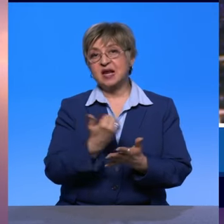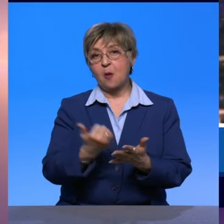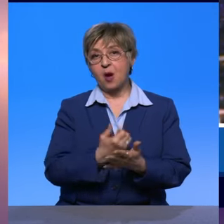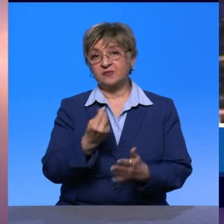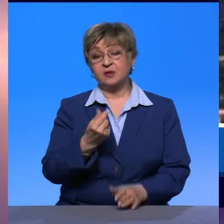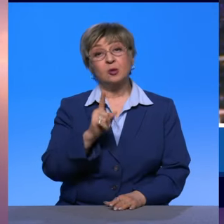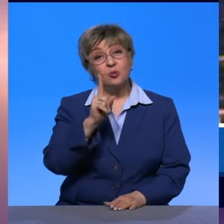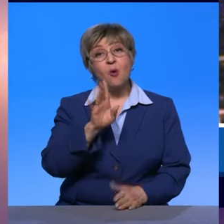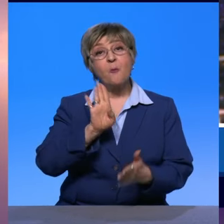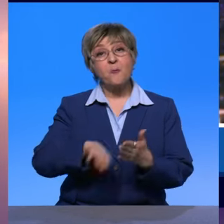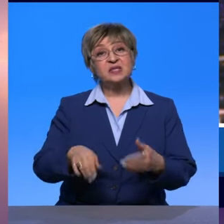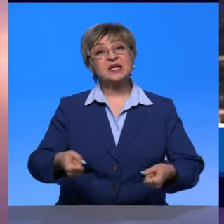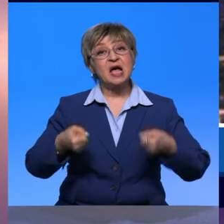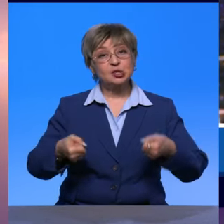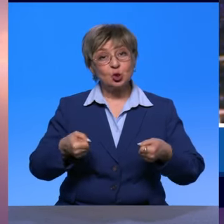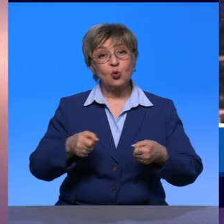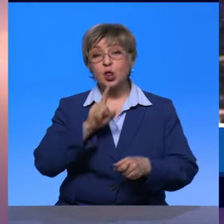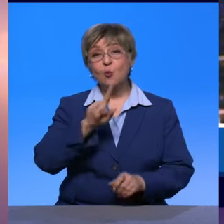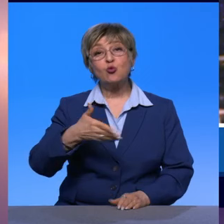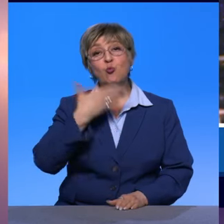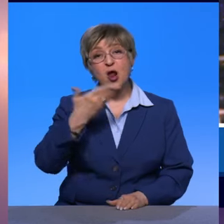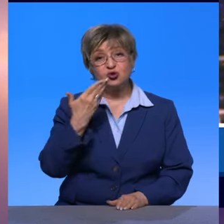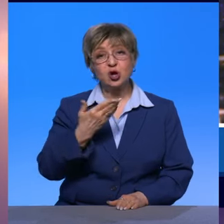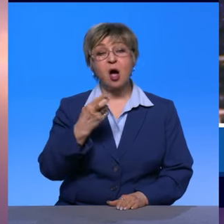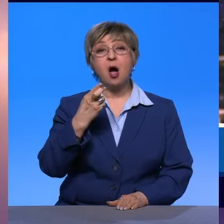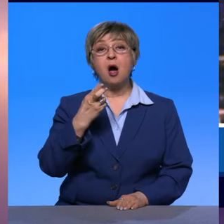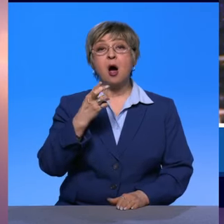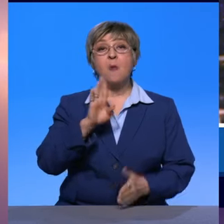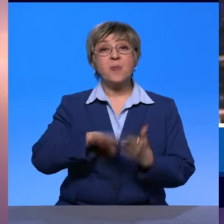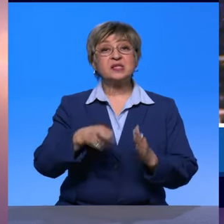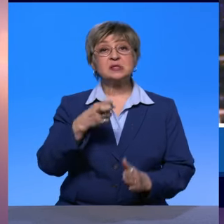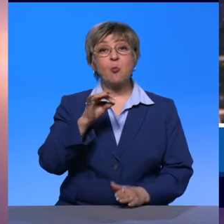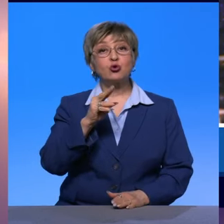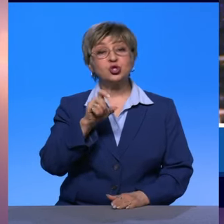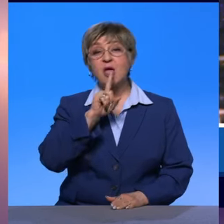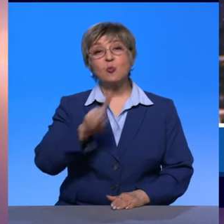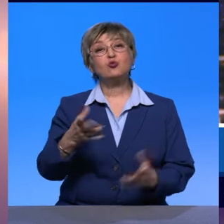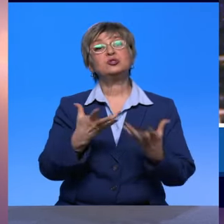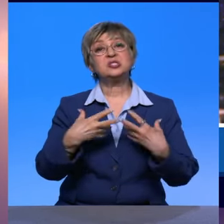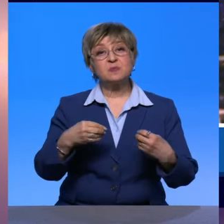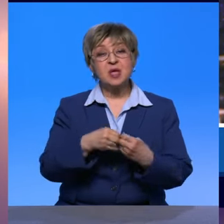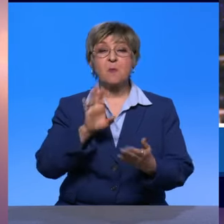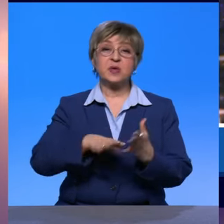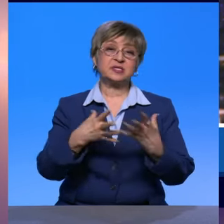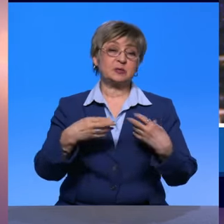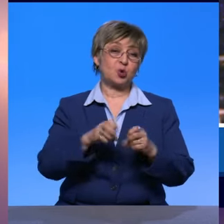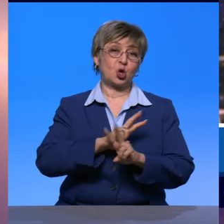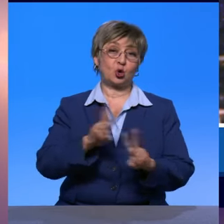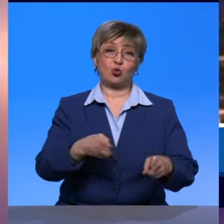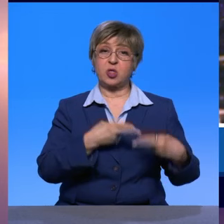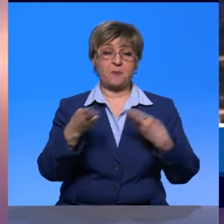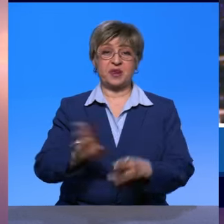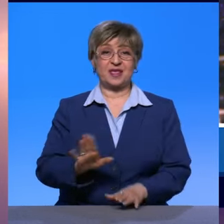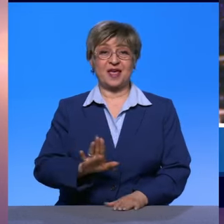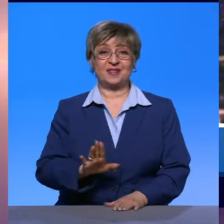борща. Без борща не будет семьи. Без семьи, знаете, некоторые не поедут никуда работать. Ну, хорошо, спасибо, что рассказали о вашей перспективной